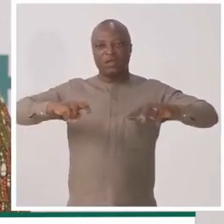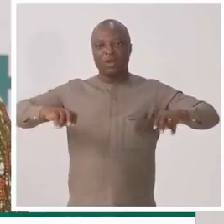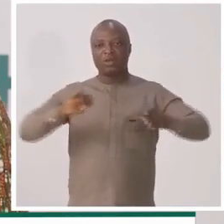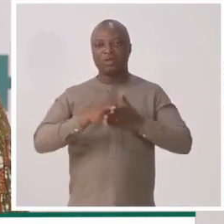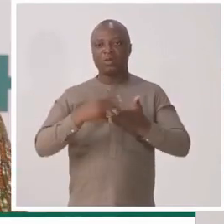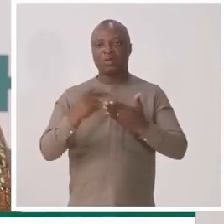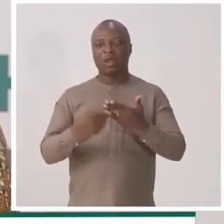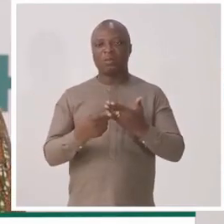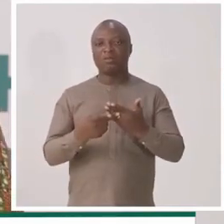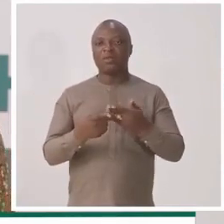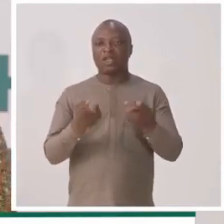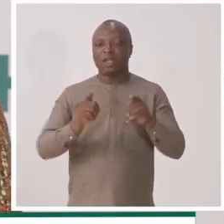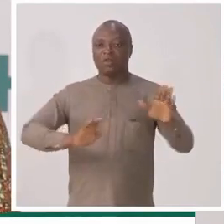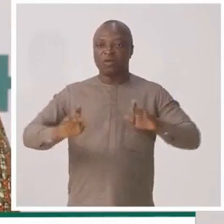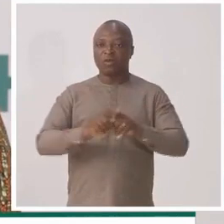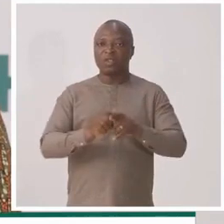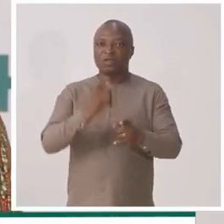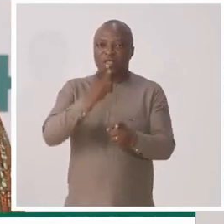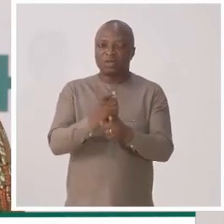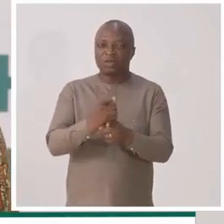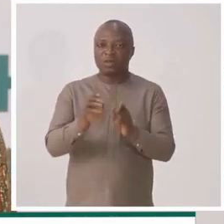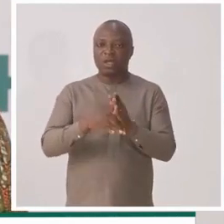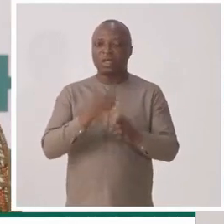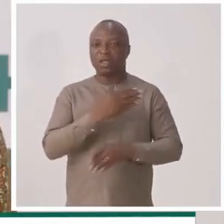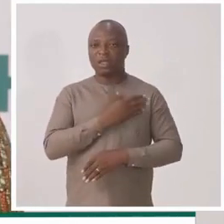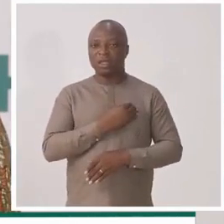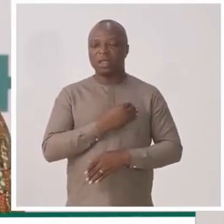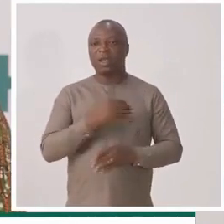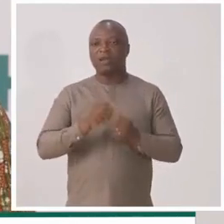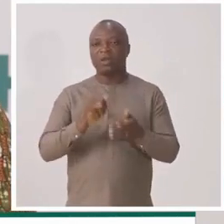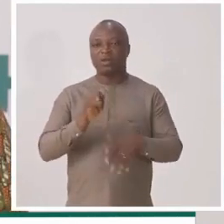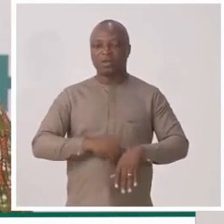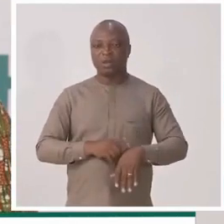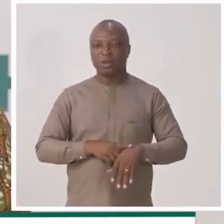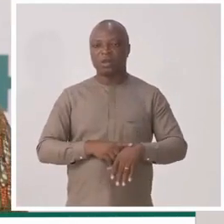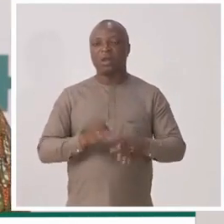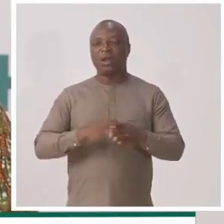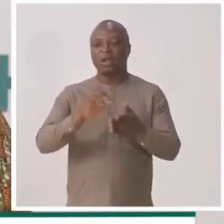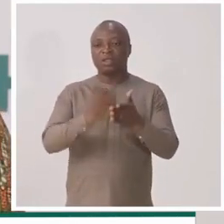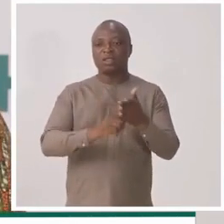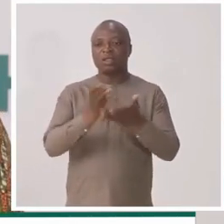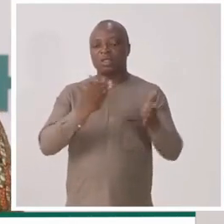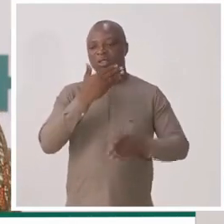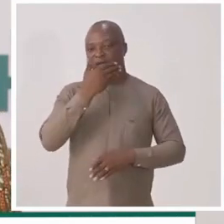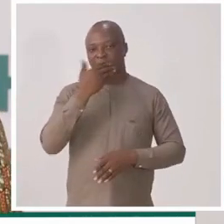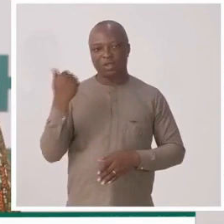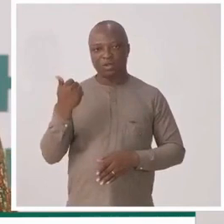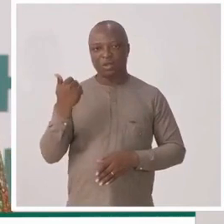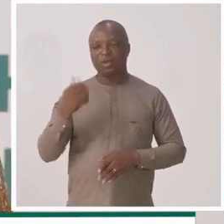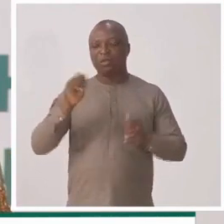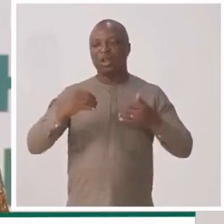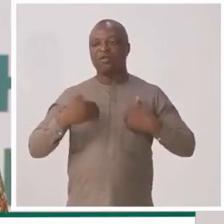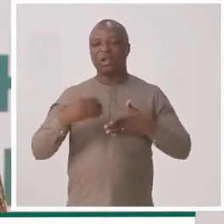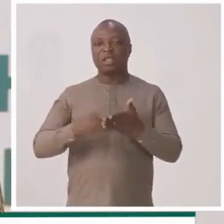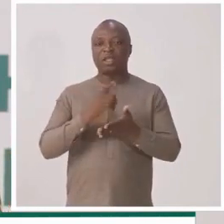chemin parcouru. Lorsqu'il le faut, il faut faire des ajustements. Et au fil du temps, enregistrer les améliorations. Il peut y avoir